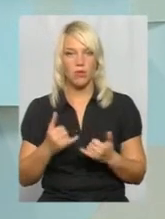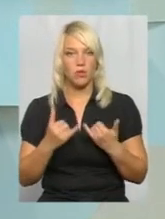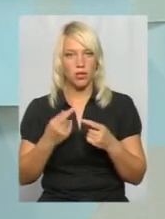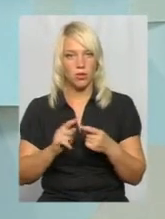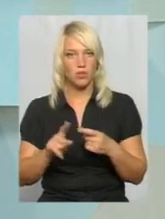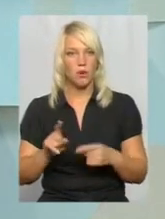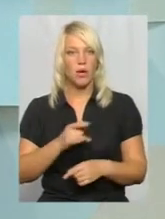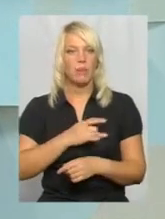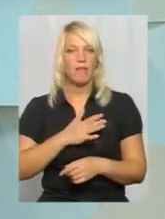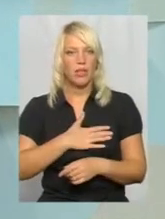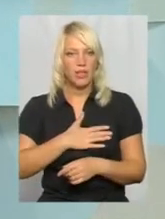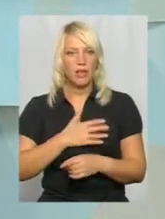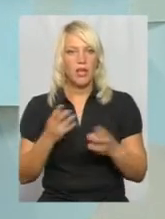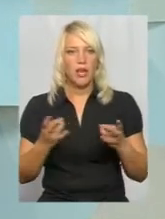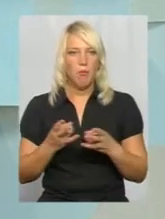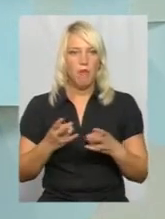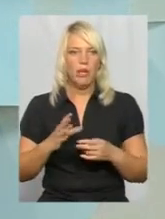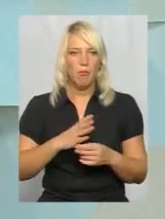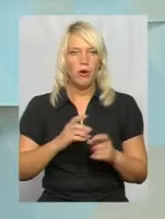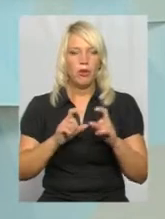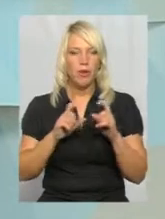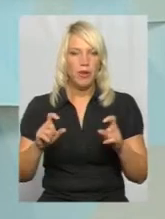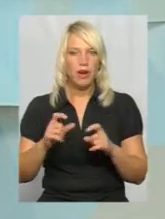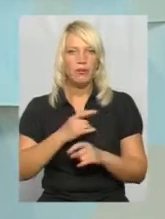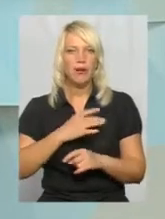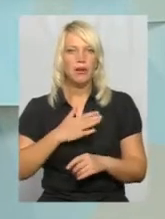приватизувати, має бути суб'єкт приватизації.